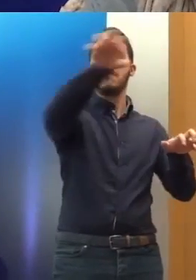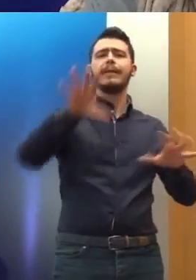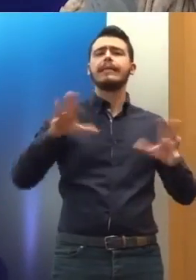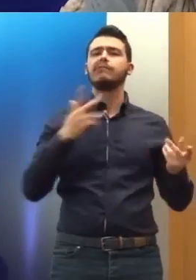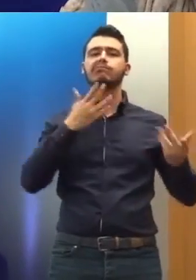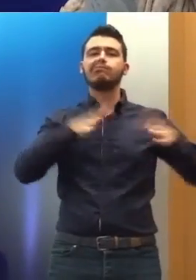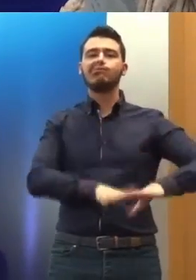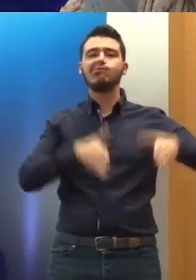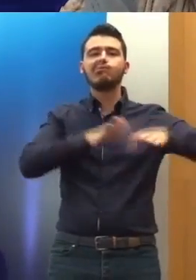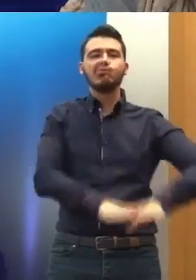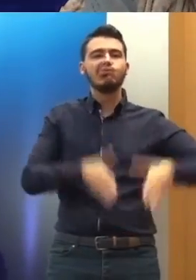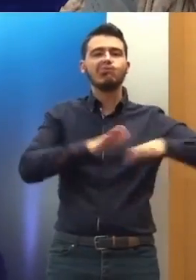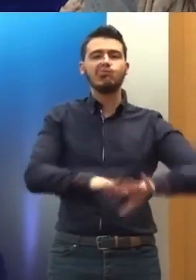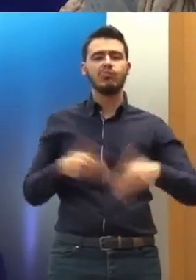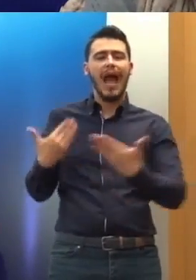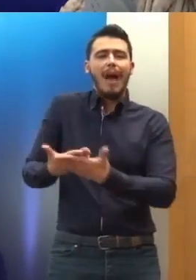και δεν δημιουργούν ένα καλό κλίμα.